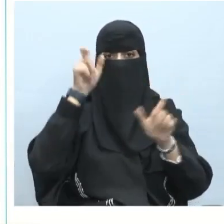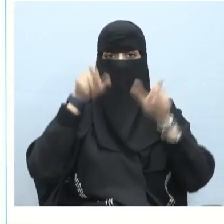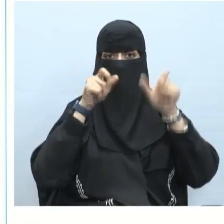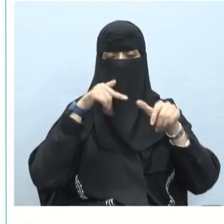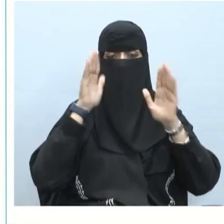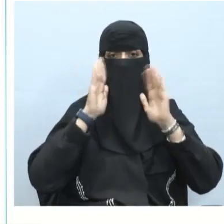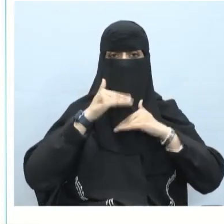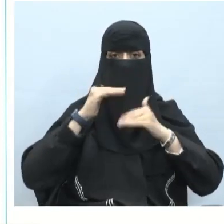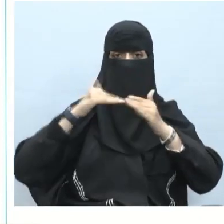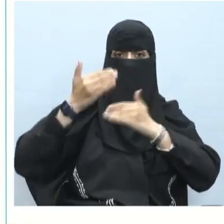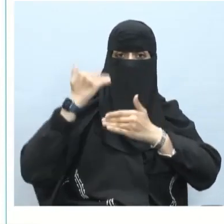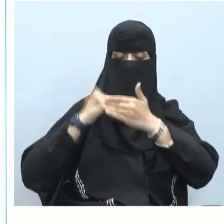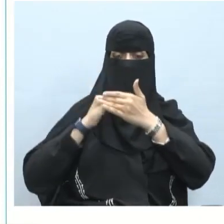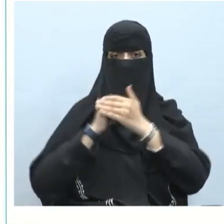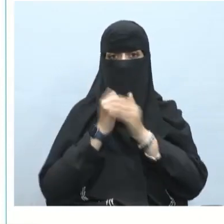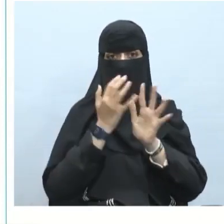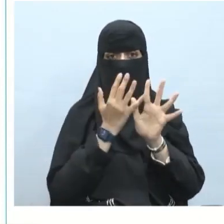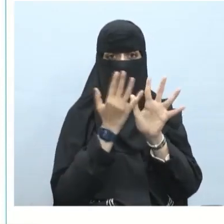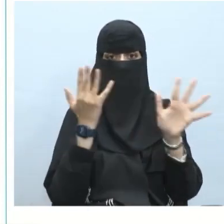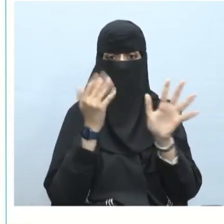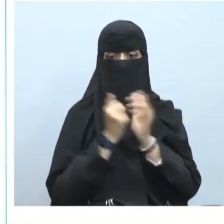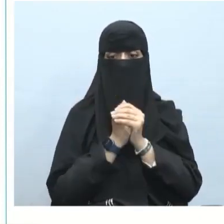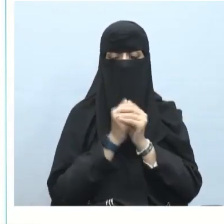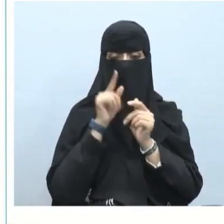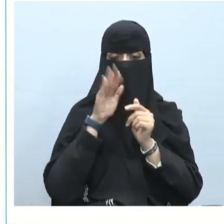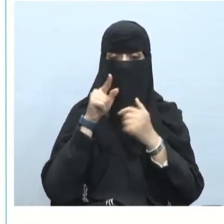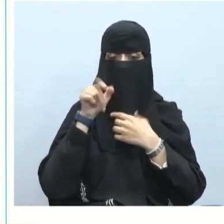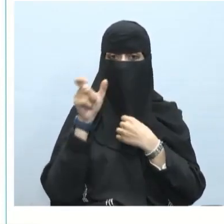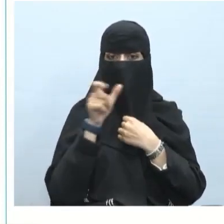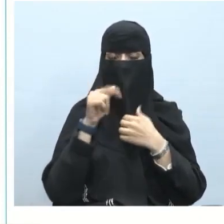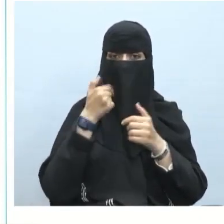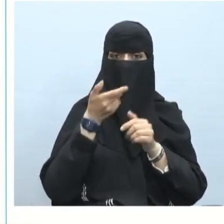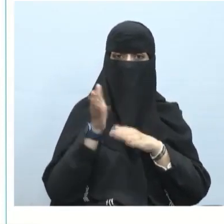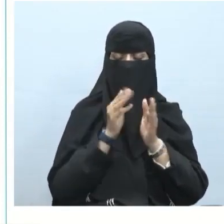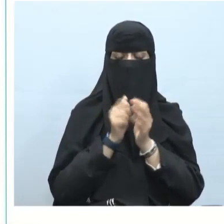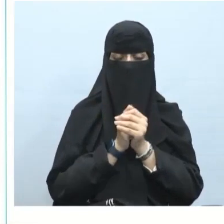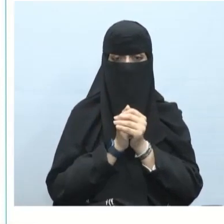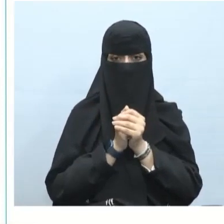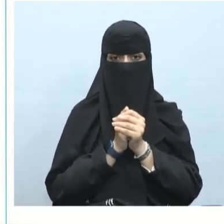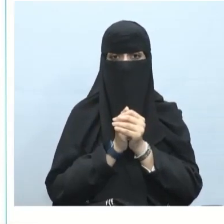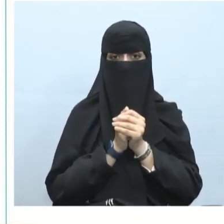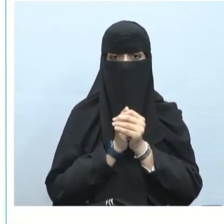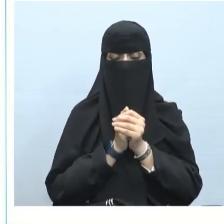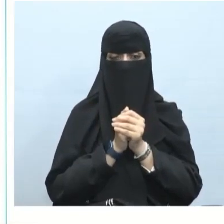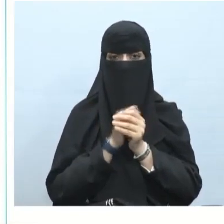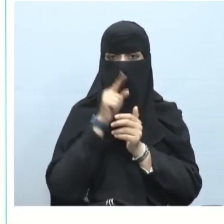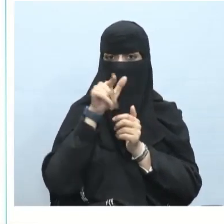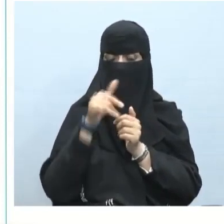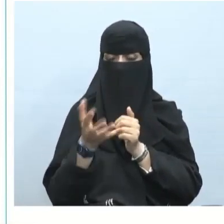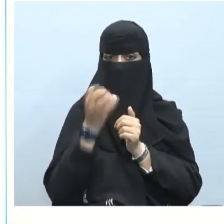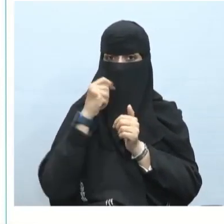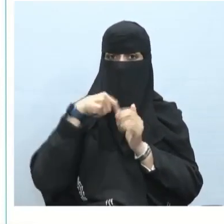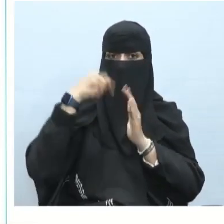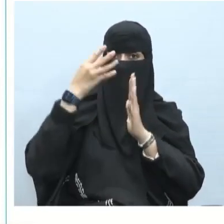من الإعراب المأموم هنا هي الكلمة التي عطفت على الإمام فهي تأخذ